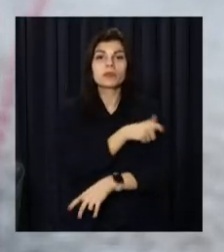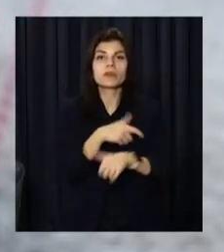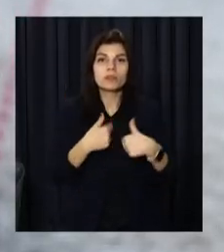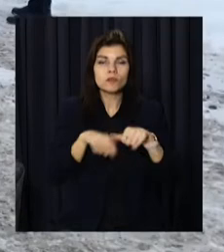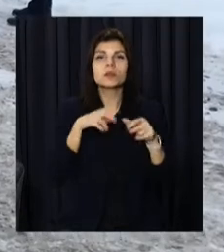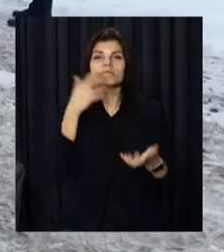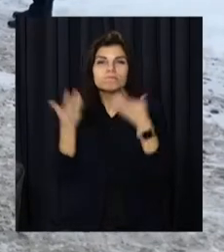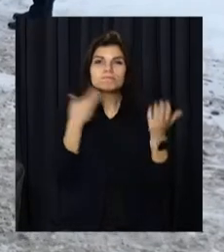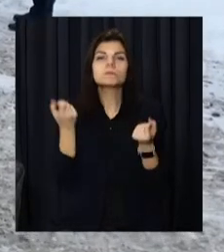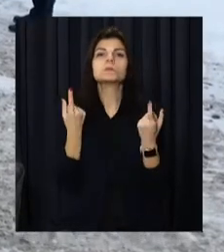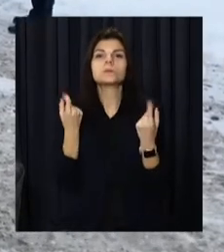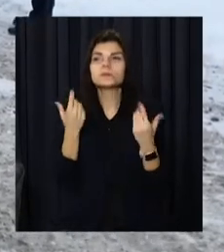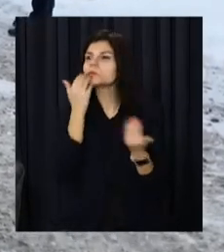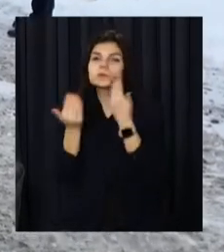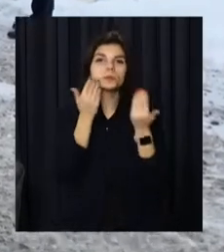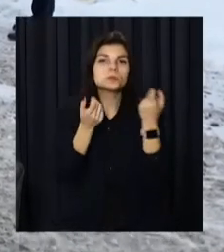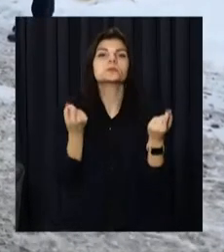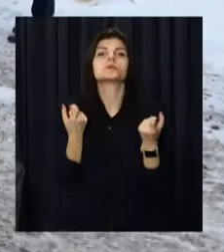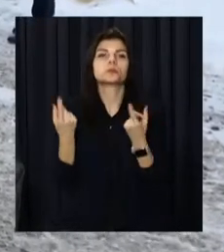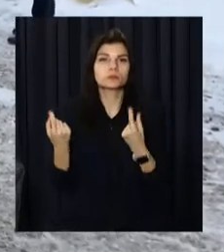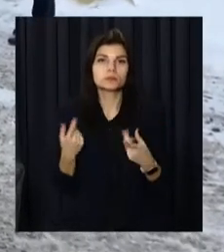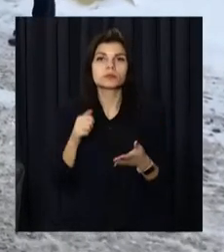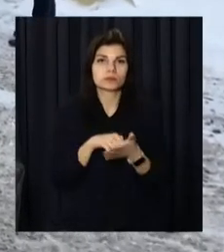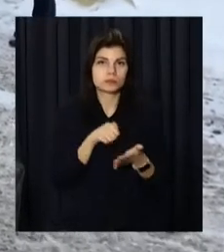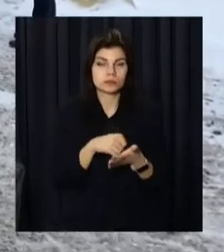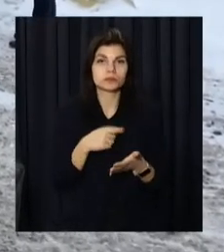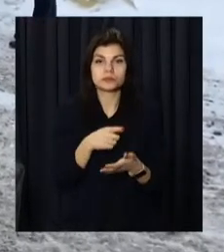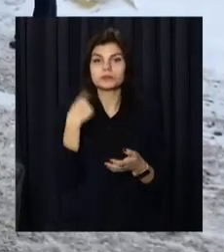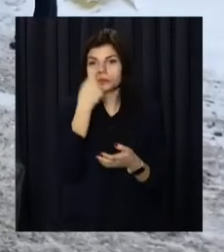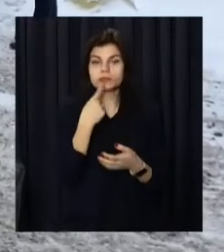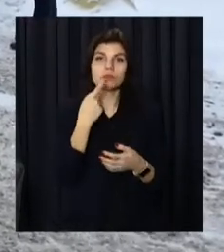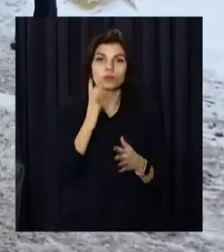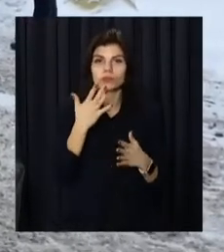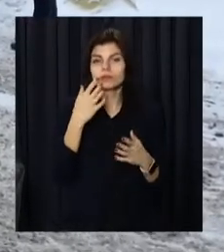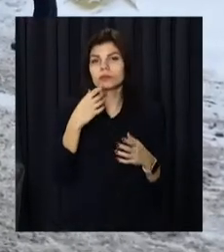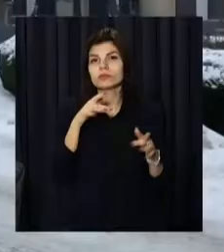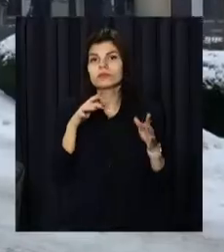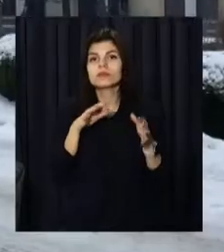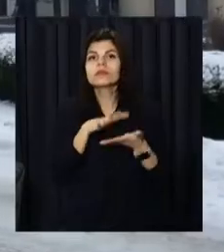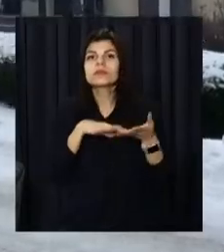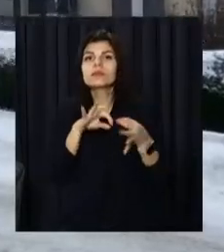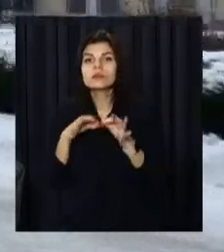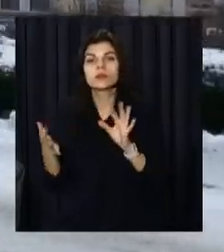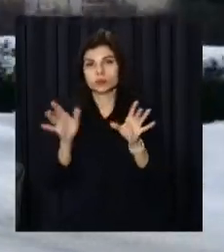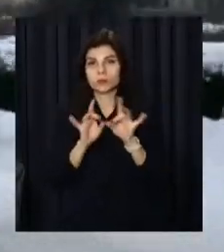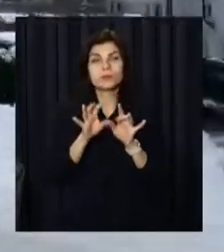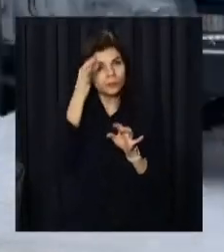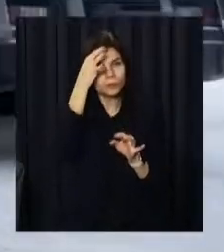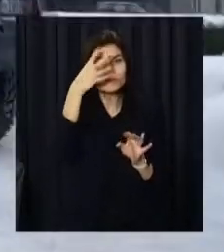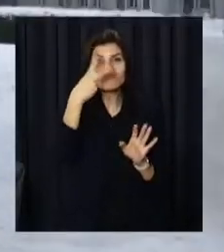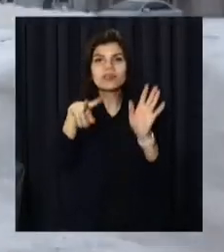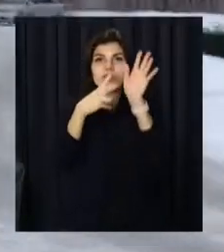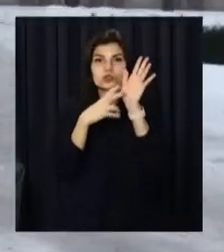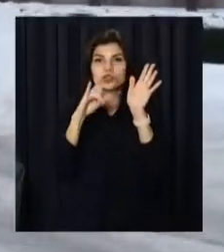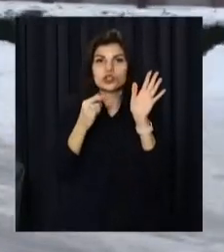особисто повідомлятиме про хід розслідування. Нагадаємо, 27 січня 20-річний солдат-строковик Артемі Рябчук під час